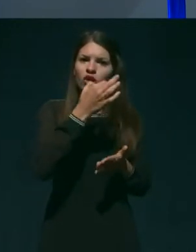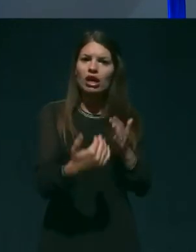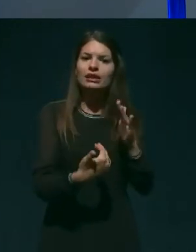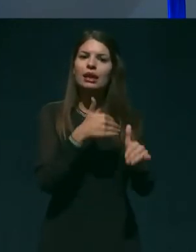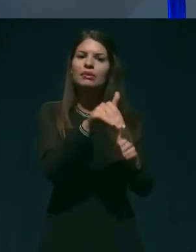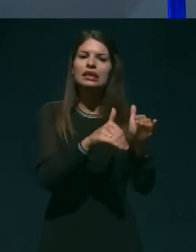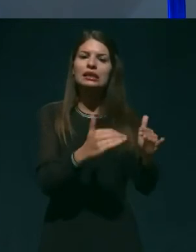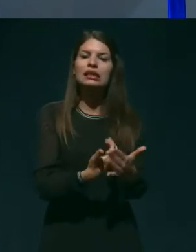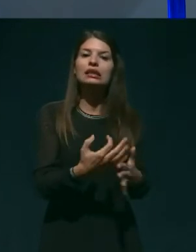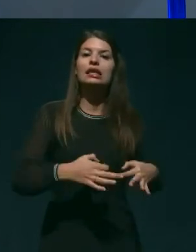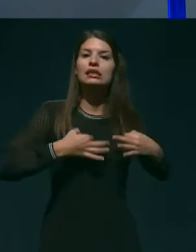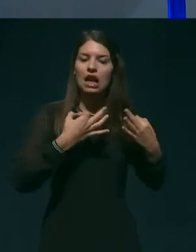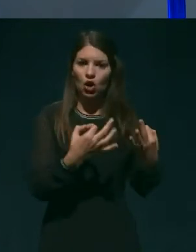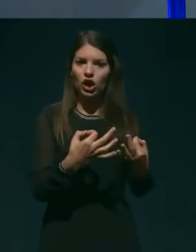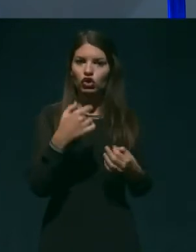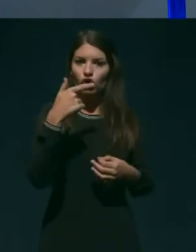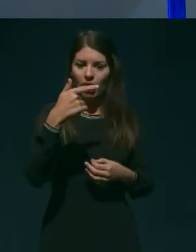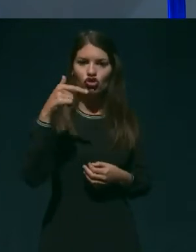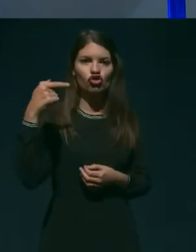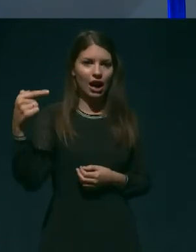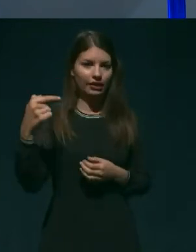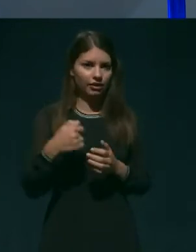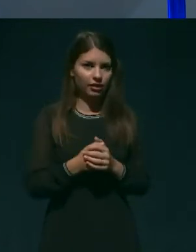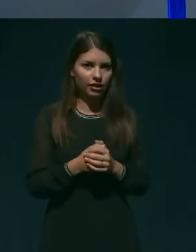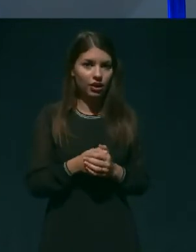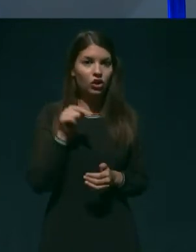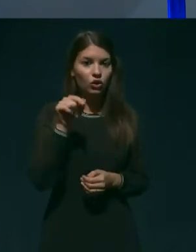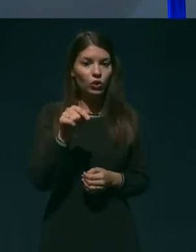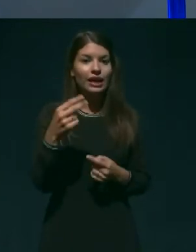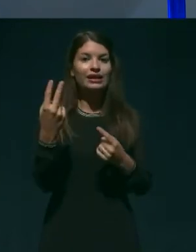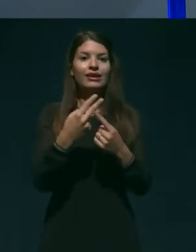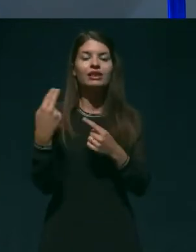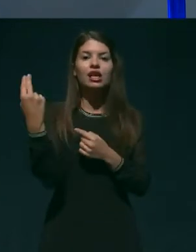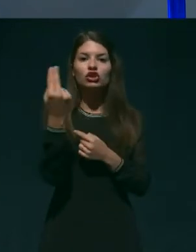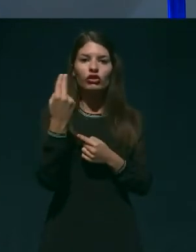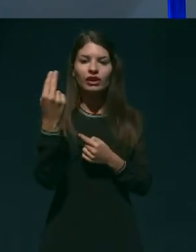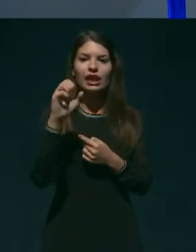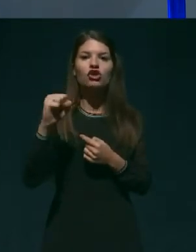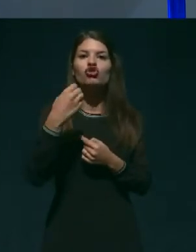Tomaža Gantarja zastavlja novinarka televizije Slovenija Špele Lobe.